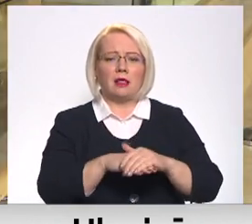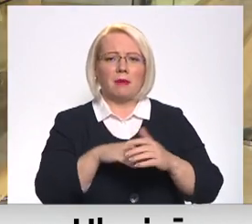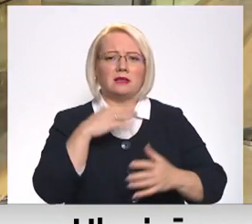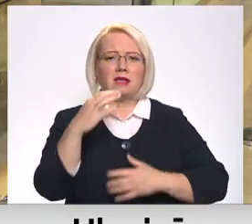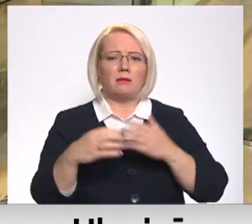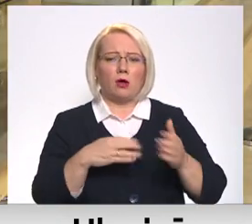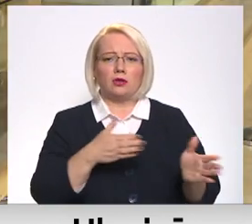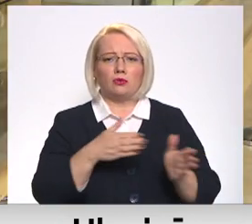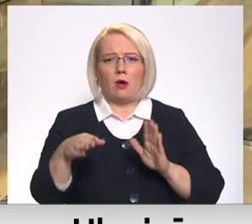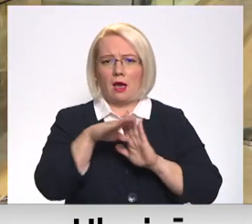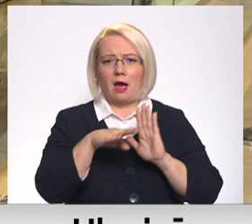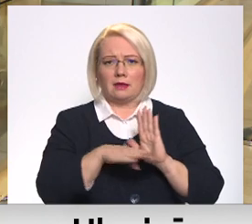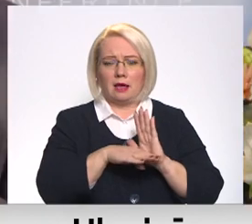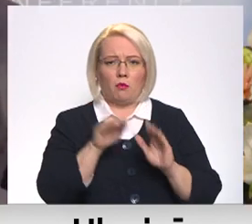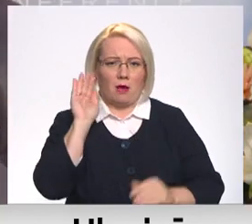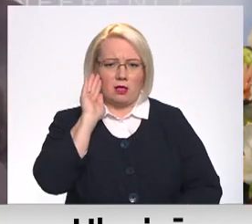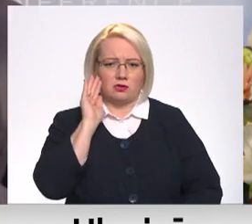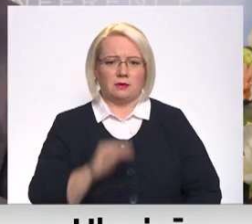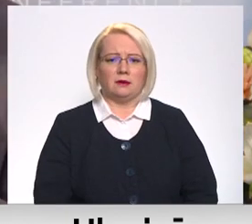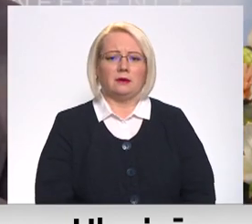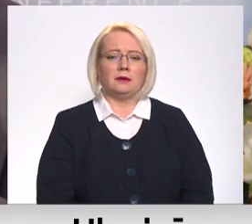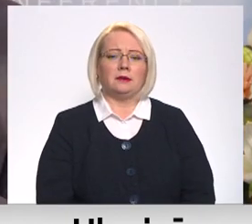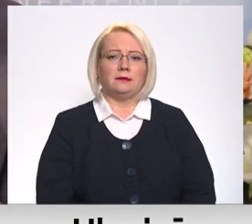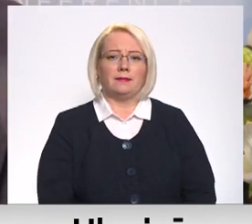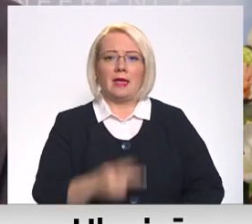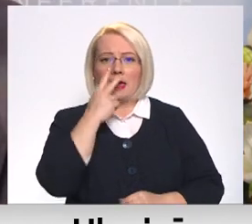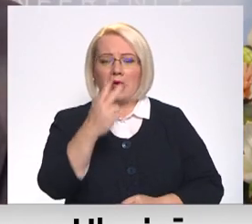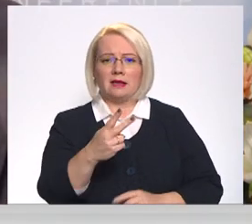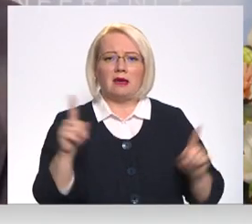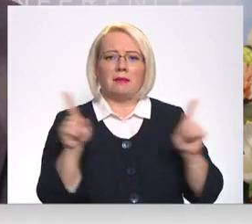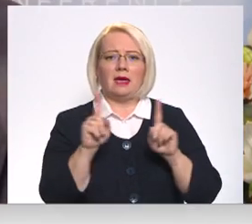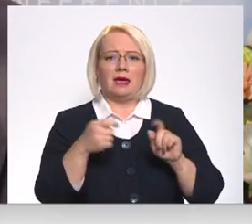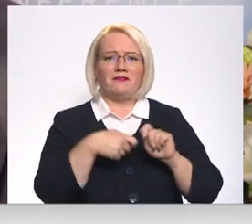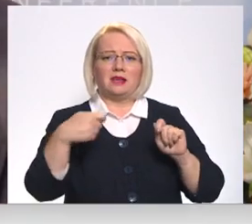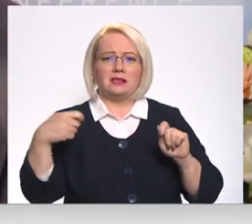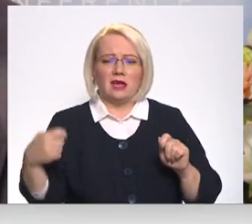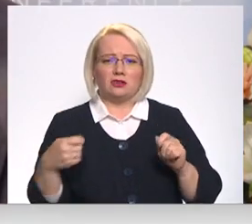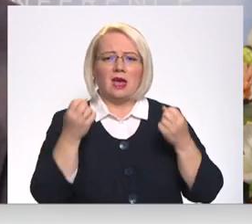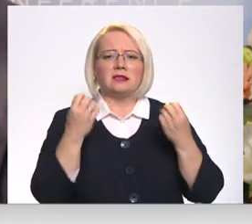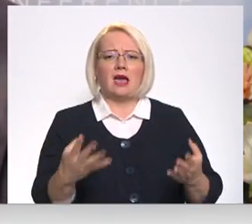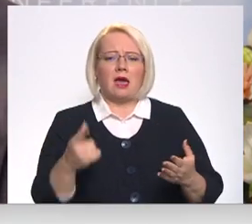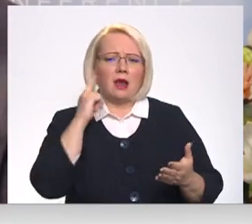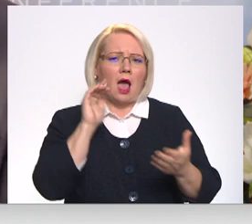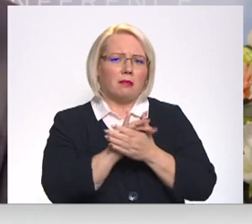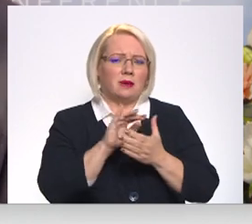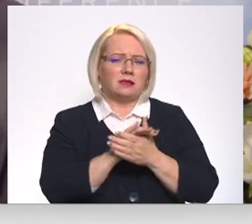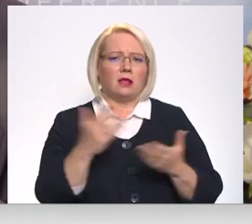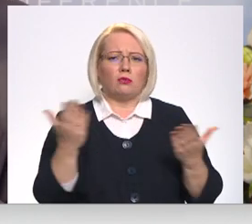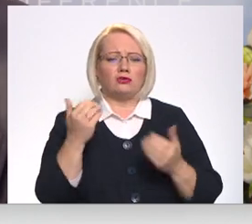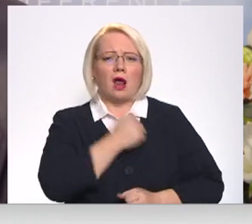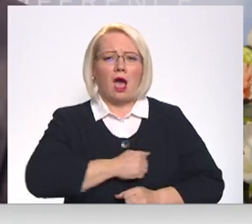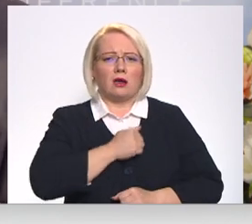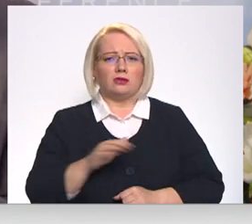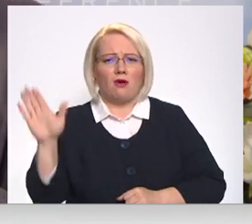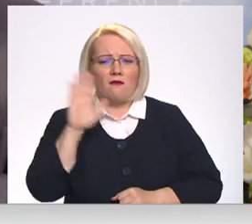kārtību. Paklausīsimies. Redzam, ka ir vilcināšanās dažkārt skaidri atpazīt, kurš ir agresors un